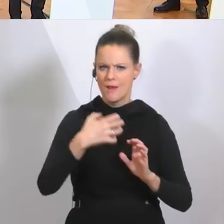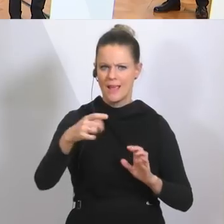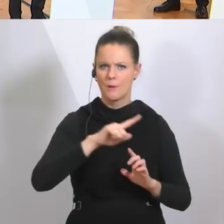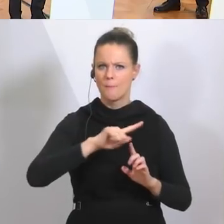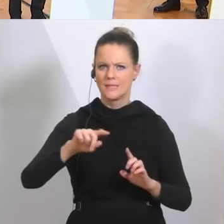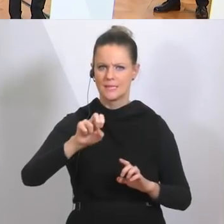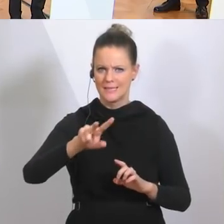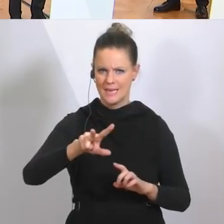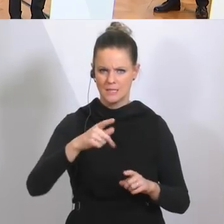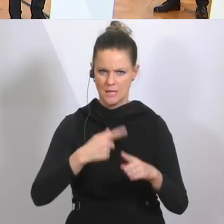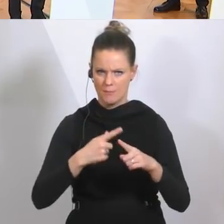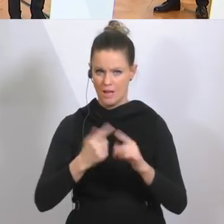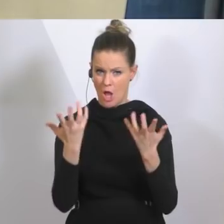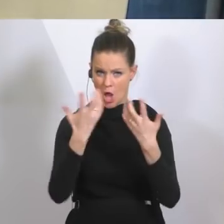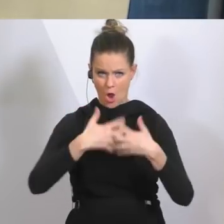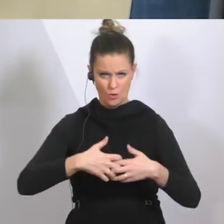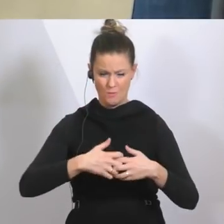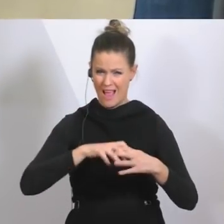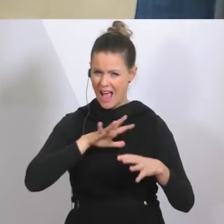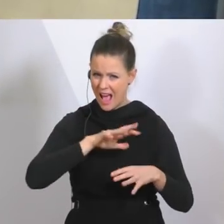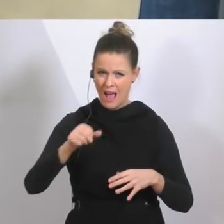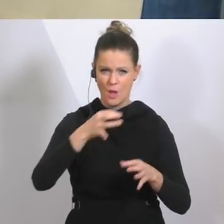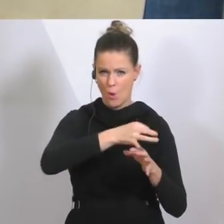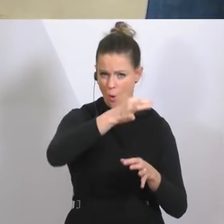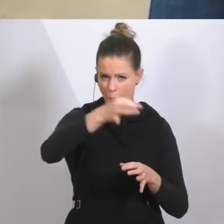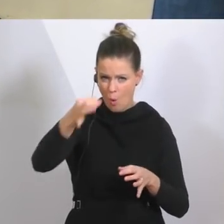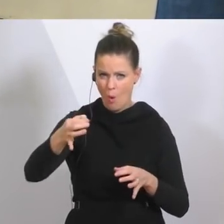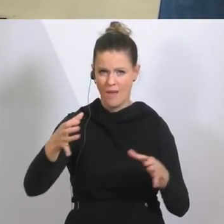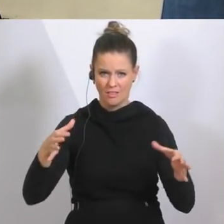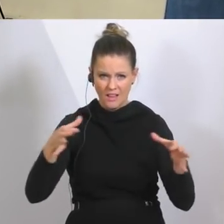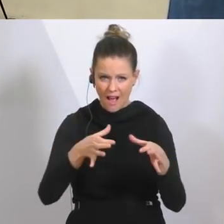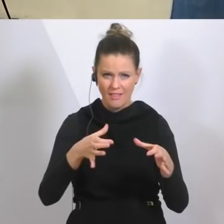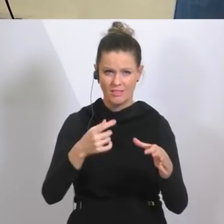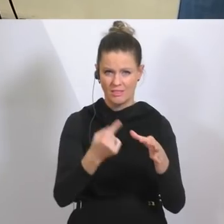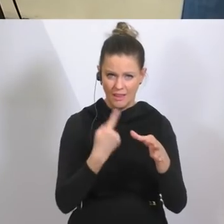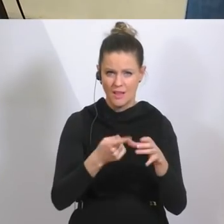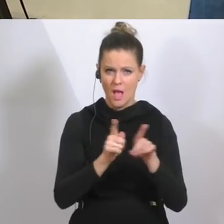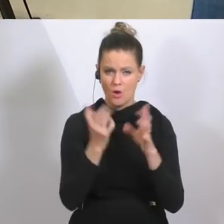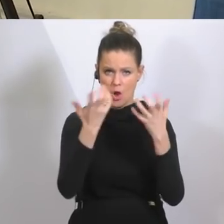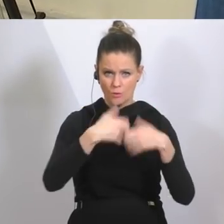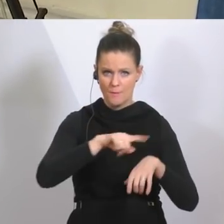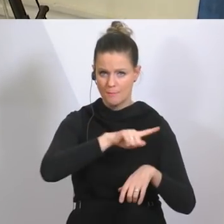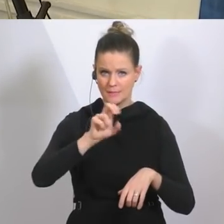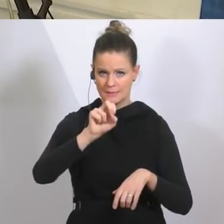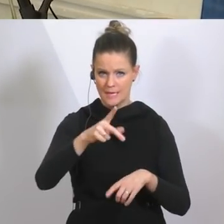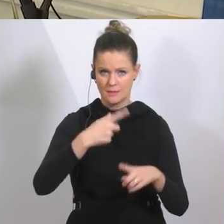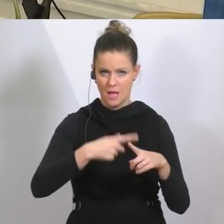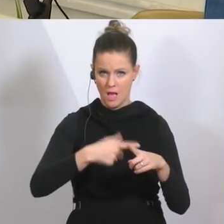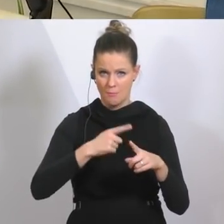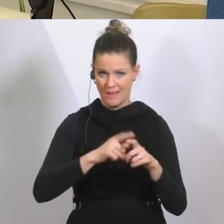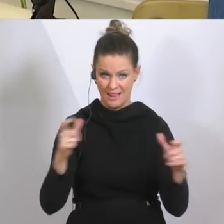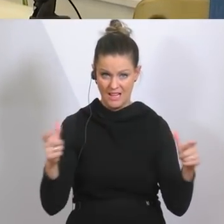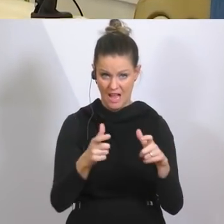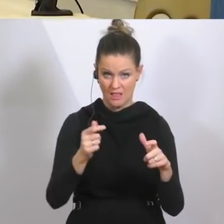Das heißt, es umfasst auch automatisch alle Gebiete, alle Orte, die jetzt unter Quarantäne stehen, sind die auch automatisch bis 13.04. unter Quarantäne,